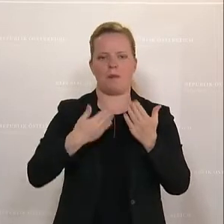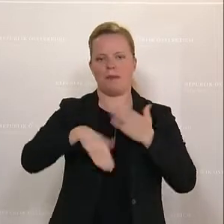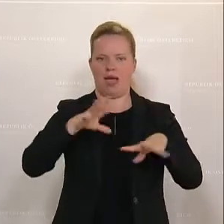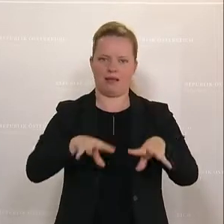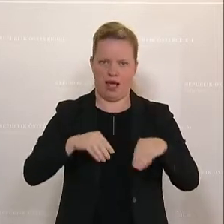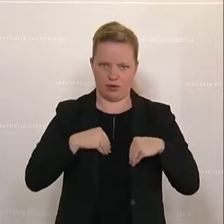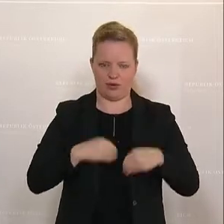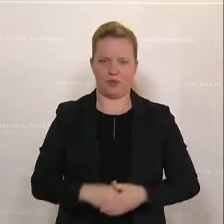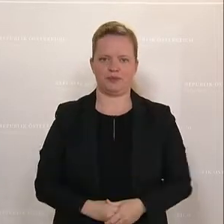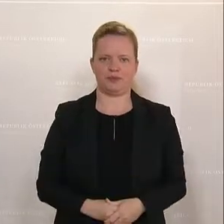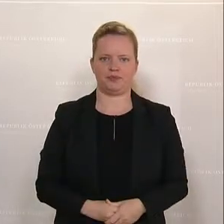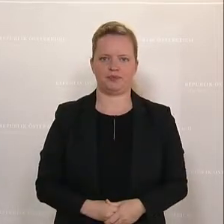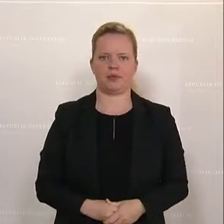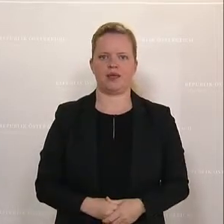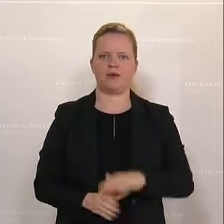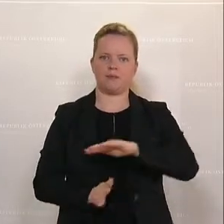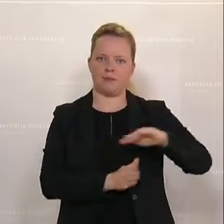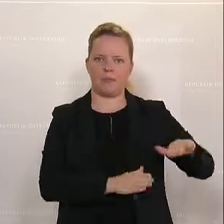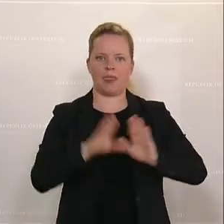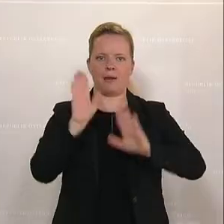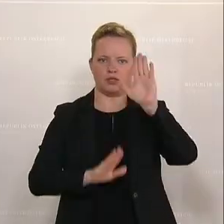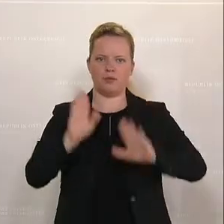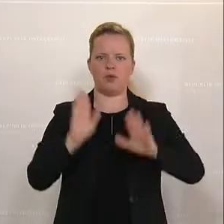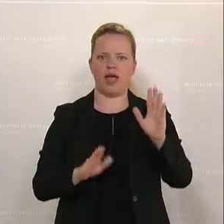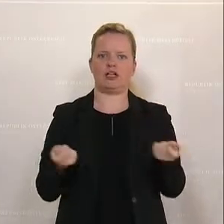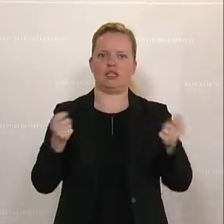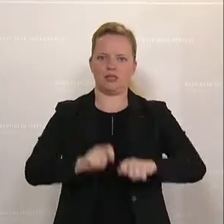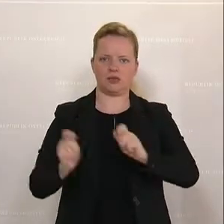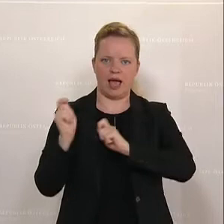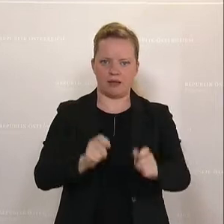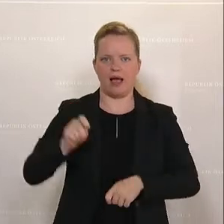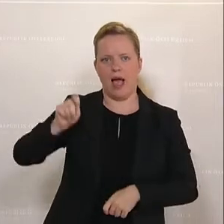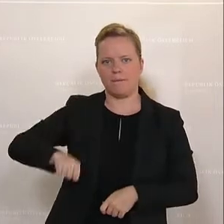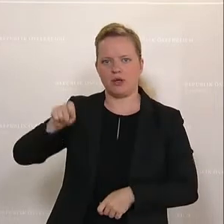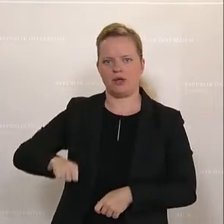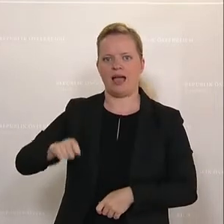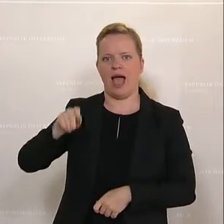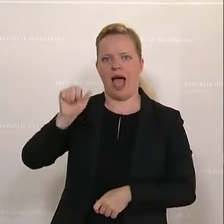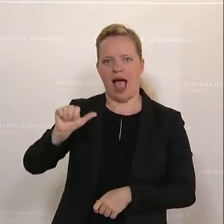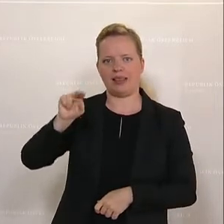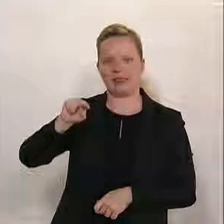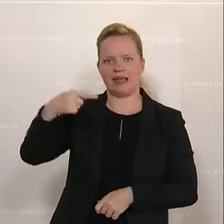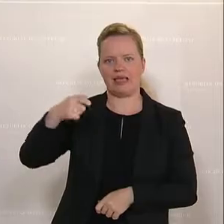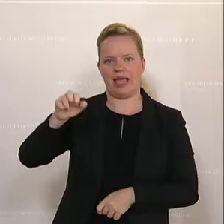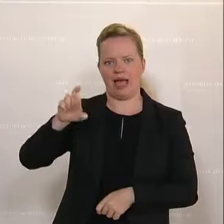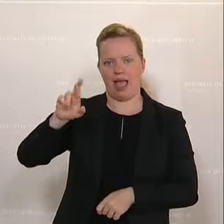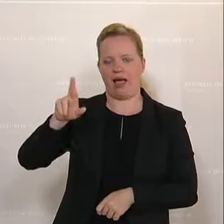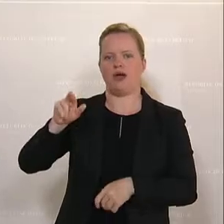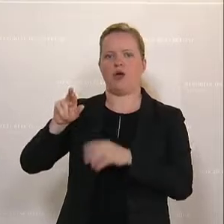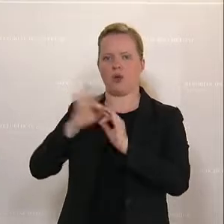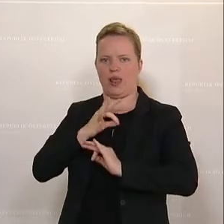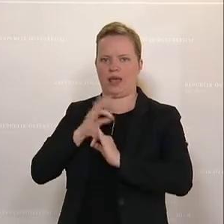angenommen. Wir gelangen zur Abstimmung über den Entschließungsantrag der Abgeordneten Erwin Angerer, Kolleginnen und Kollegen,